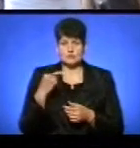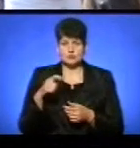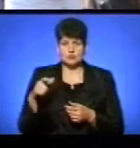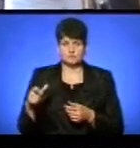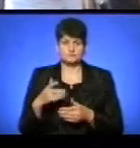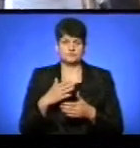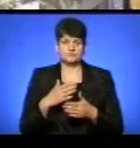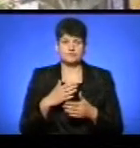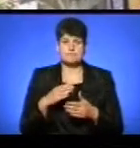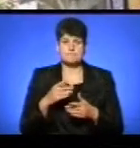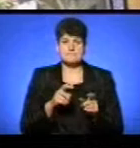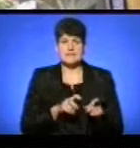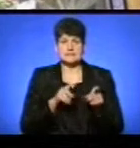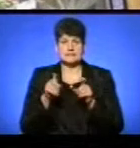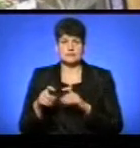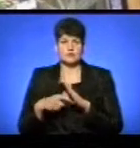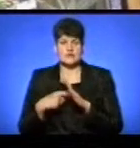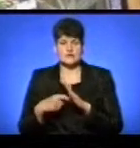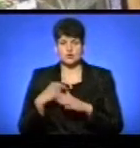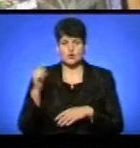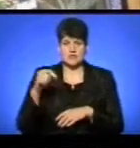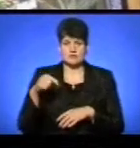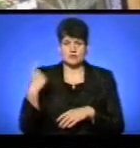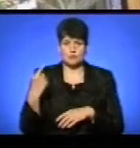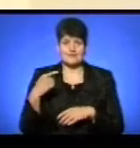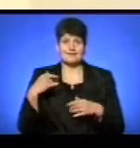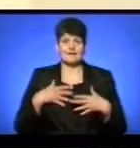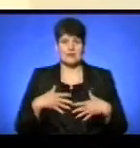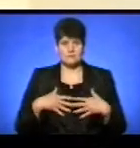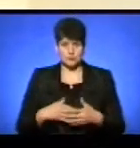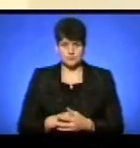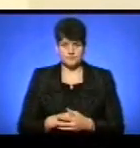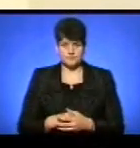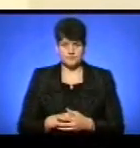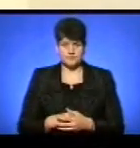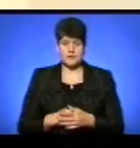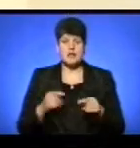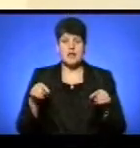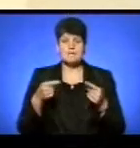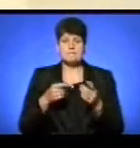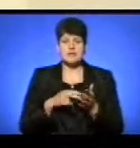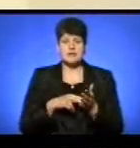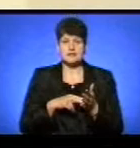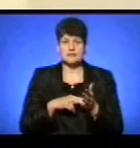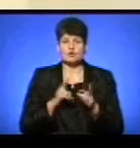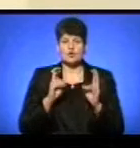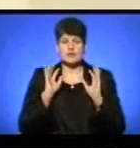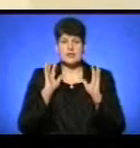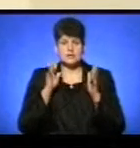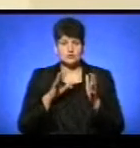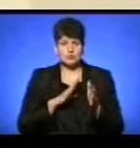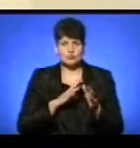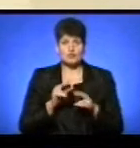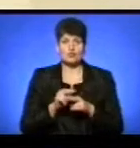з Тернопільщини, переселенці з Донецької, Луганської областей та Криму. Найперше реабілітація – це хворі постінсультні, лікувальна